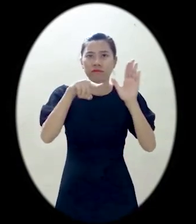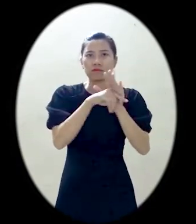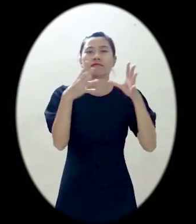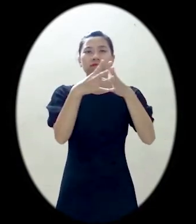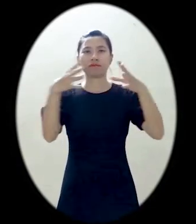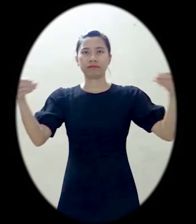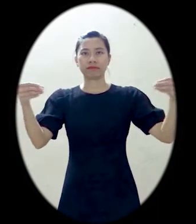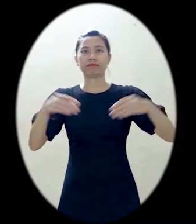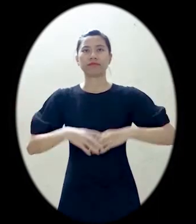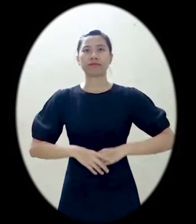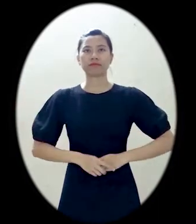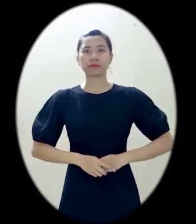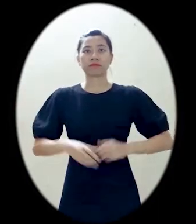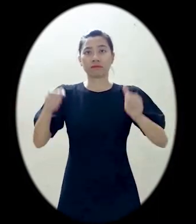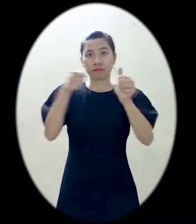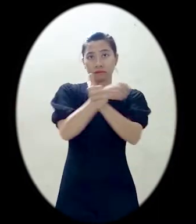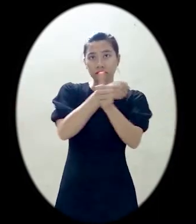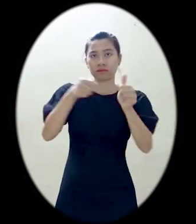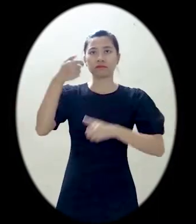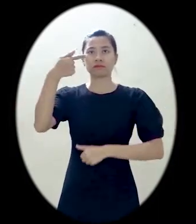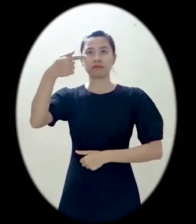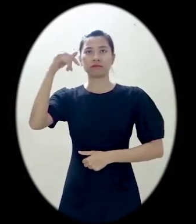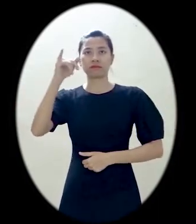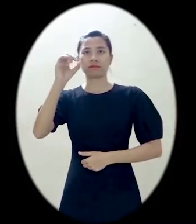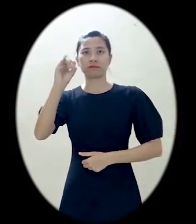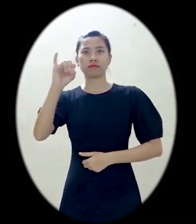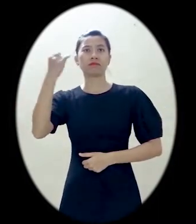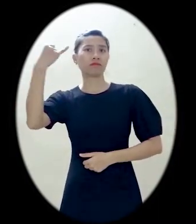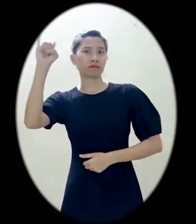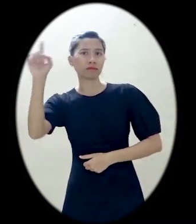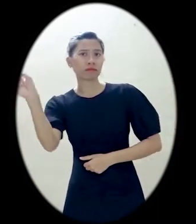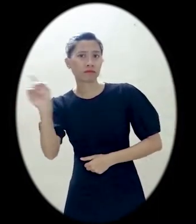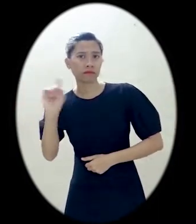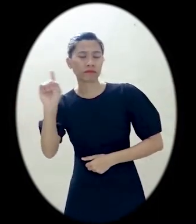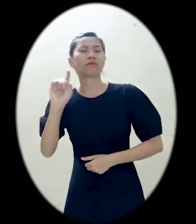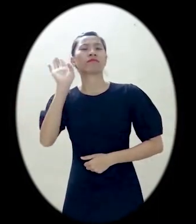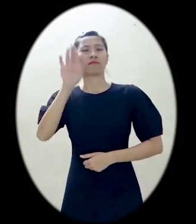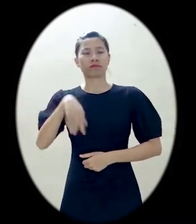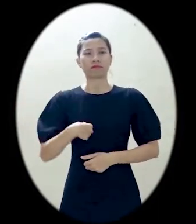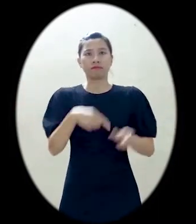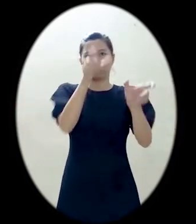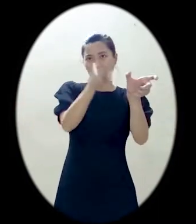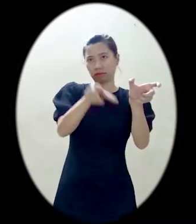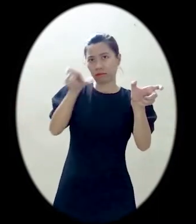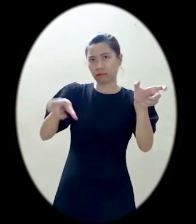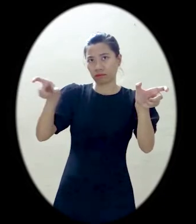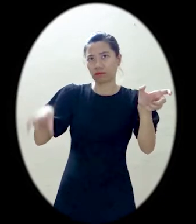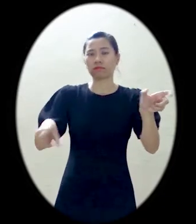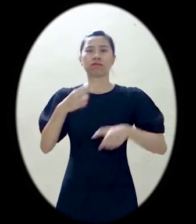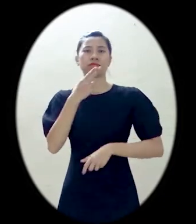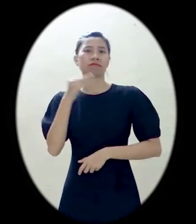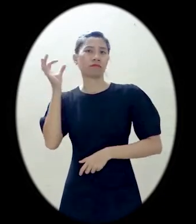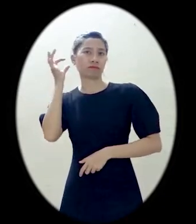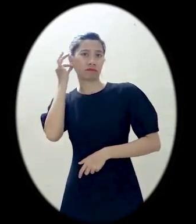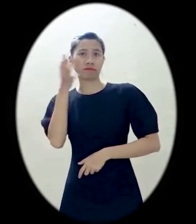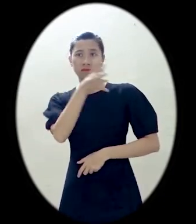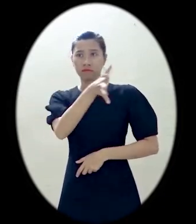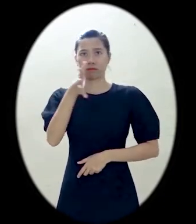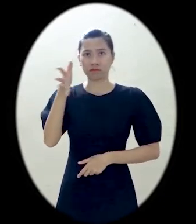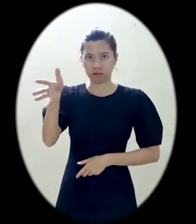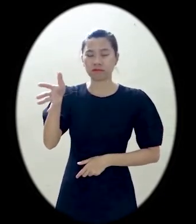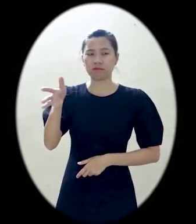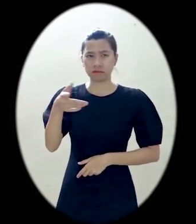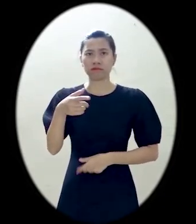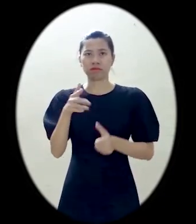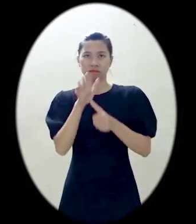Bạo lực giới là bạo lực nhằm vào một người trên cơ sở đối xử phân biệt giới hoặc giới tính của người đó Bao gồm